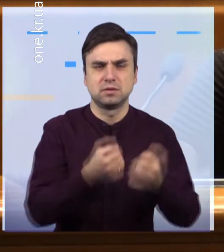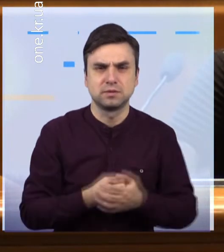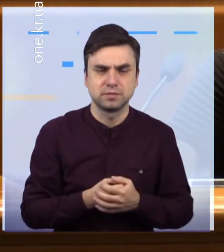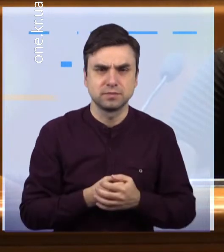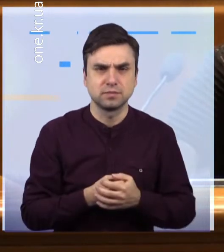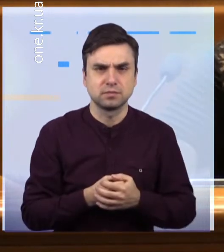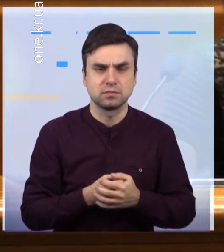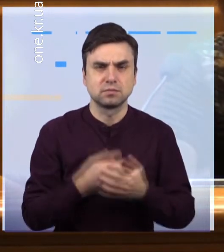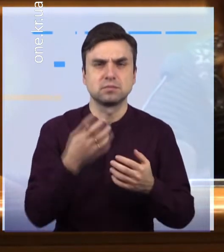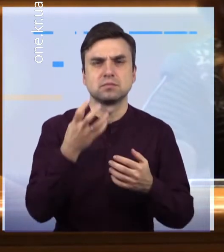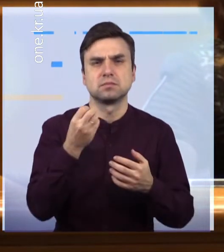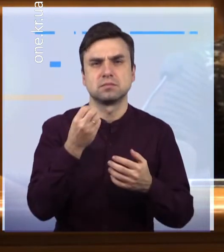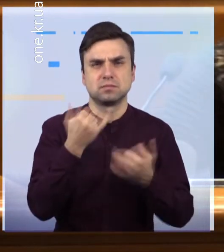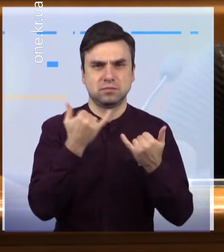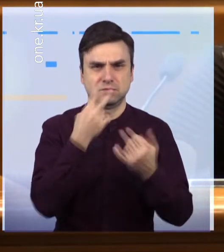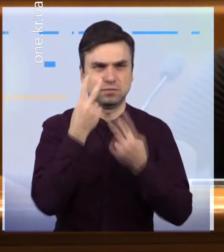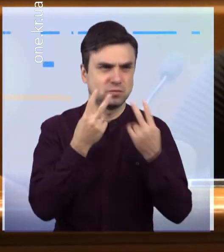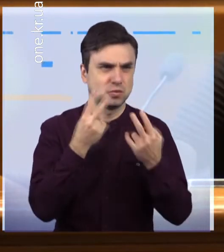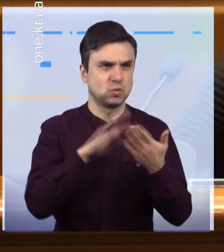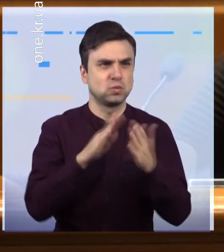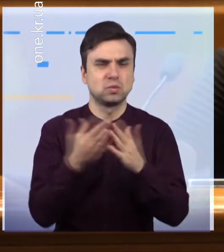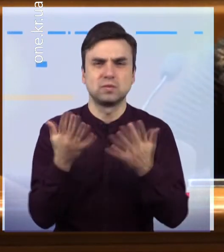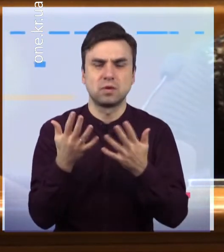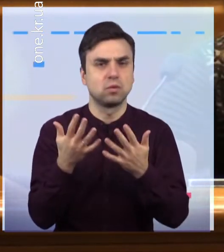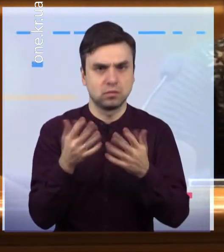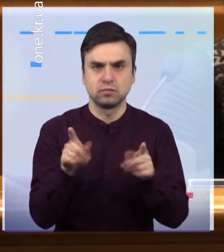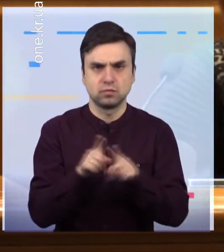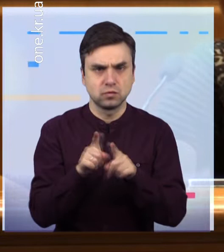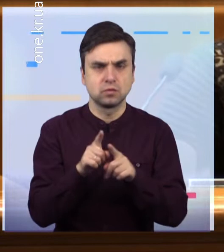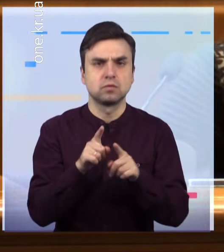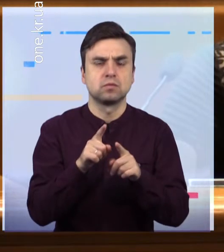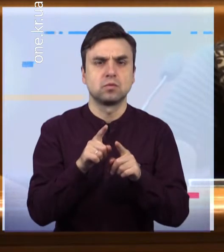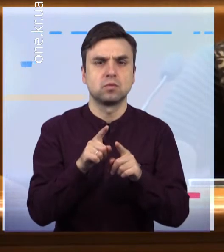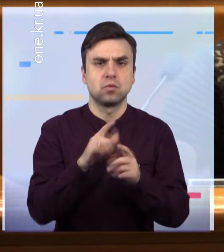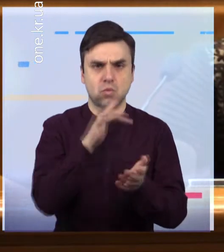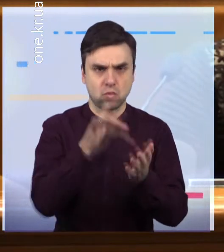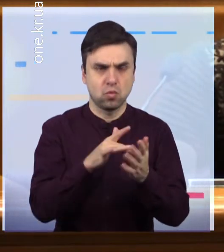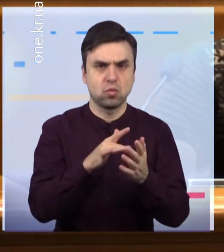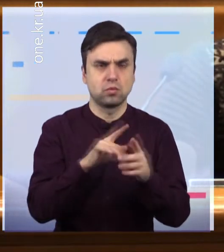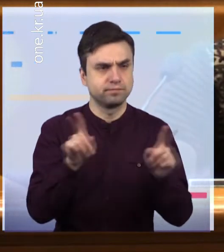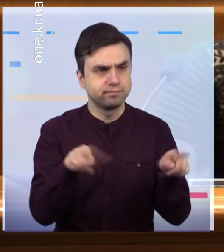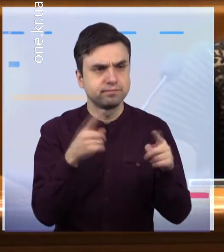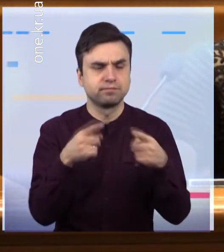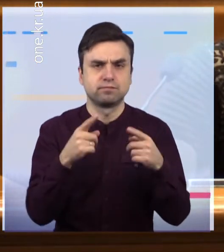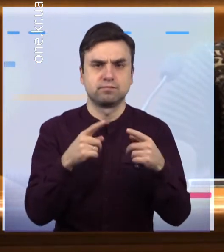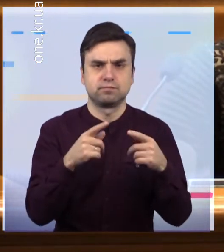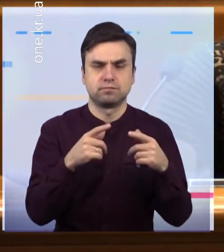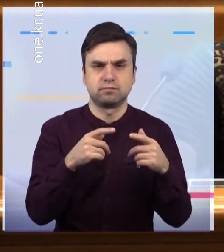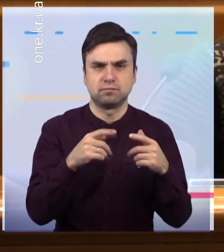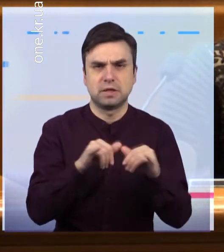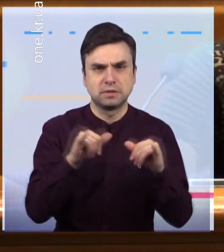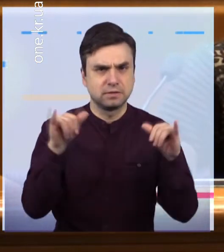також продовжує розвиватися Є бюджет розвитку, є ключові об'єкти, які пропонуються, на які